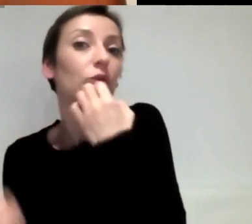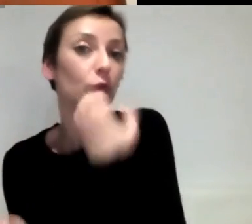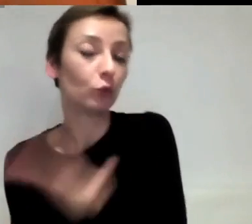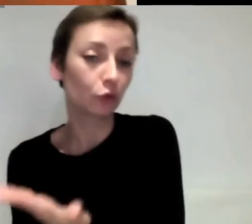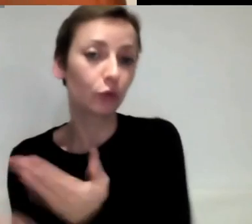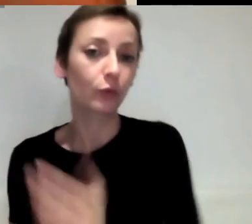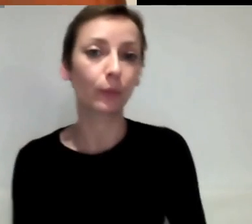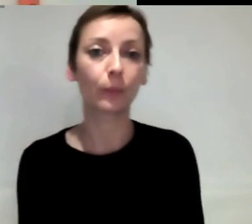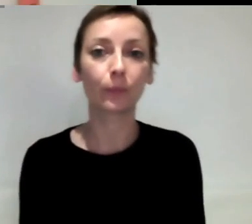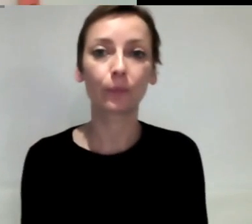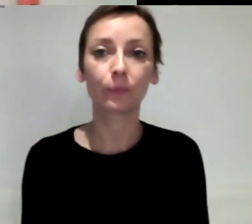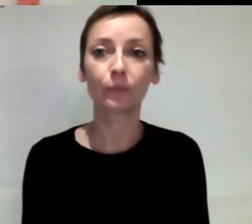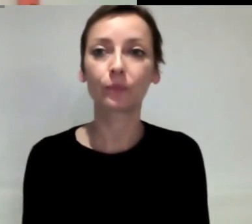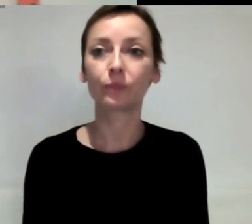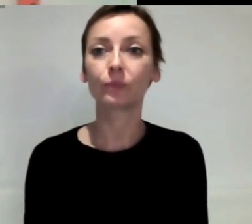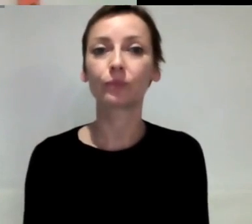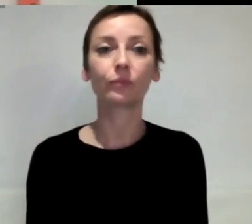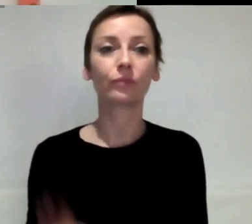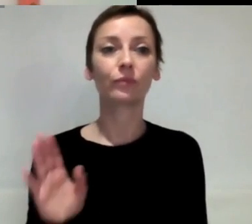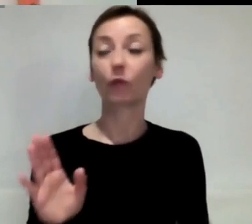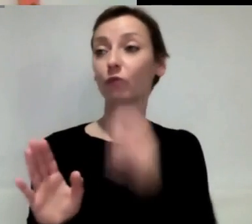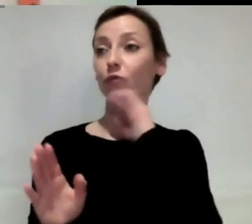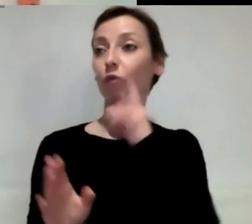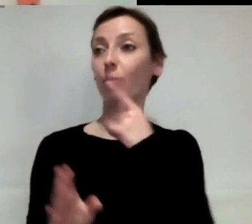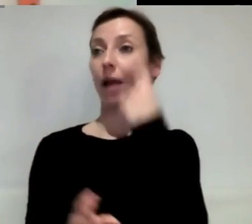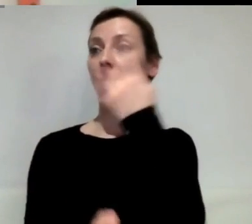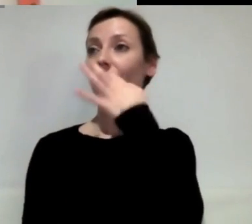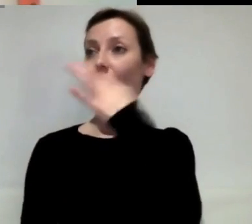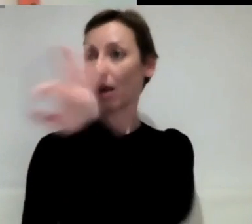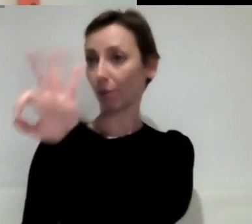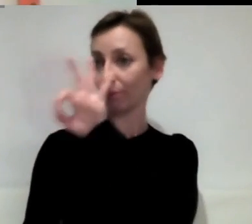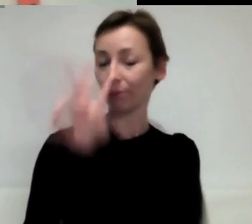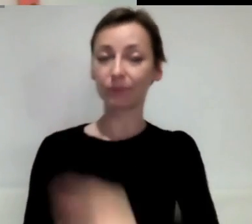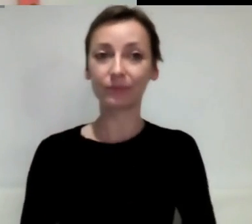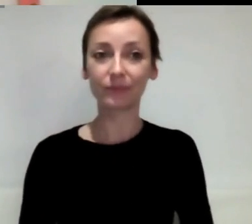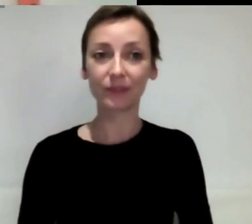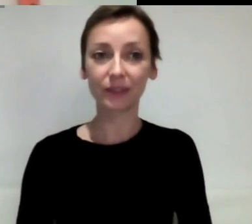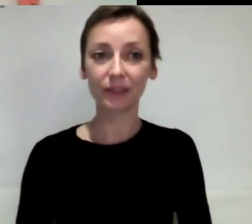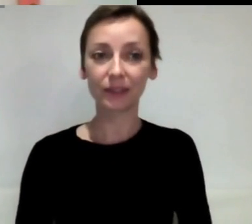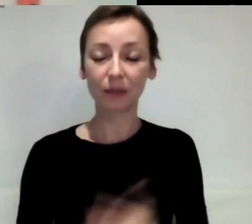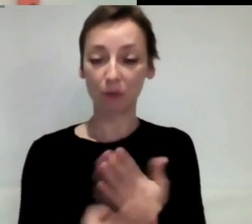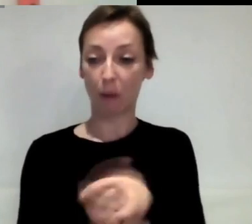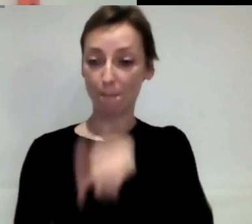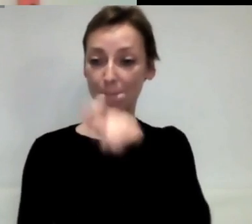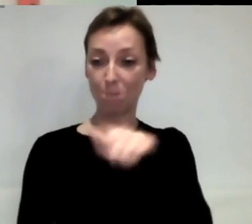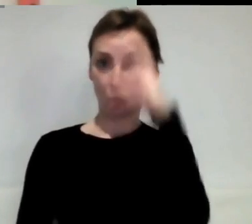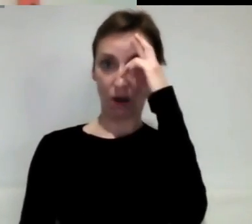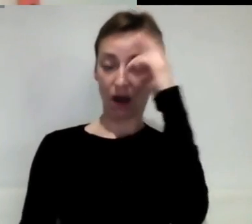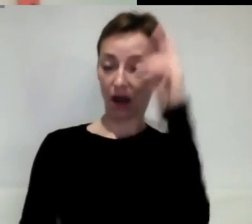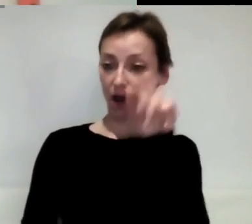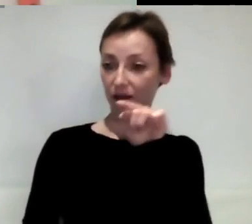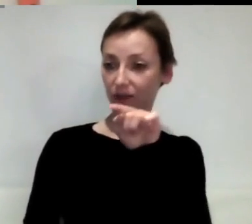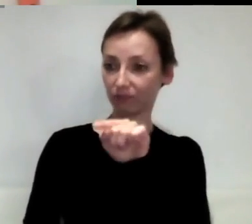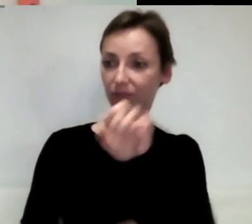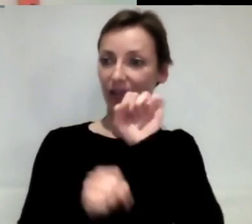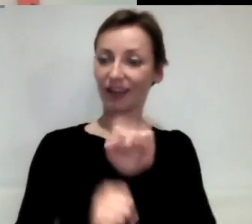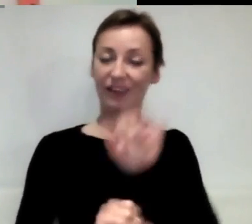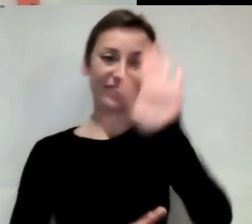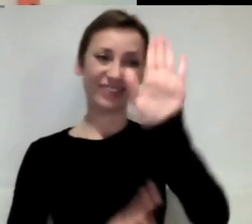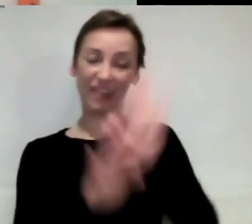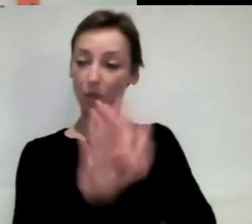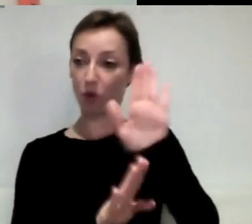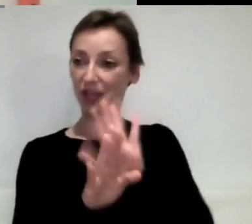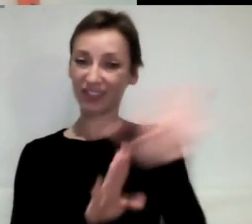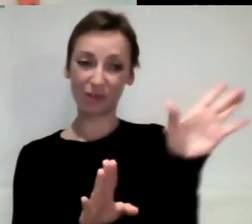Darf ich mir noch eine Frage aussuchen? Dann mache ich jetzt hier nochmal die Frage, kann ein Bürgerrat die Ansprüche an demokratische Mitsprache so stark